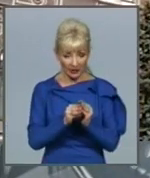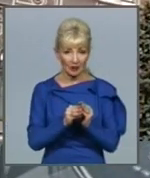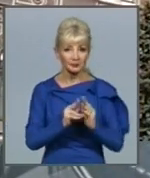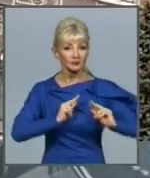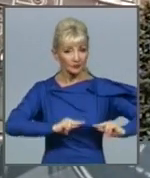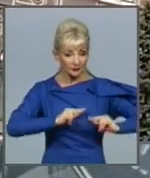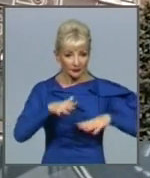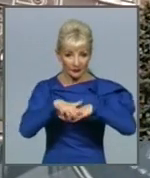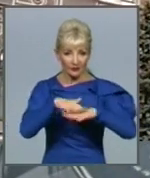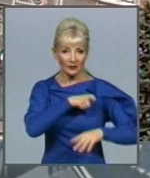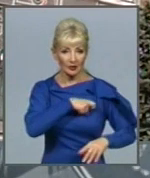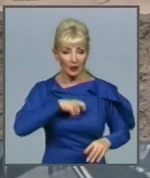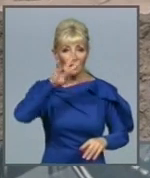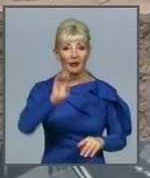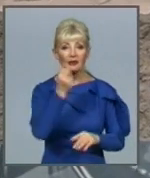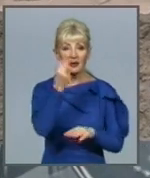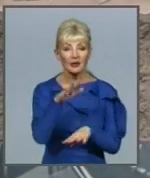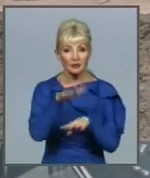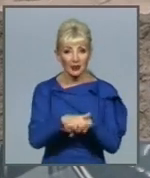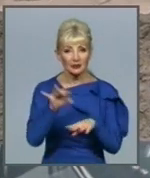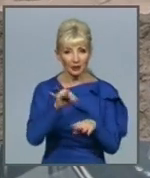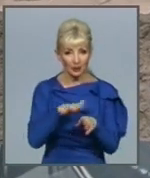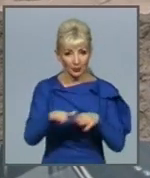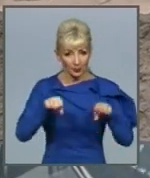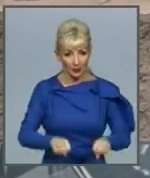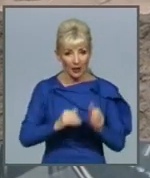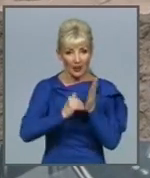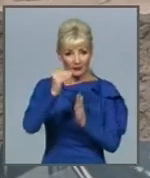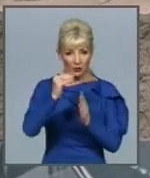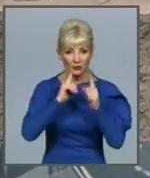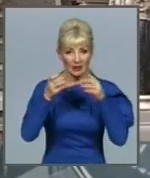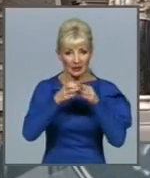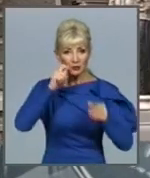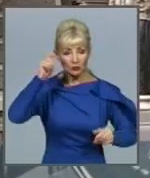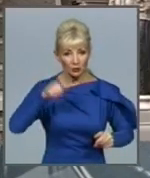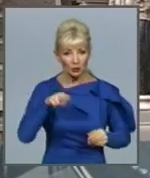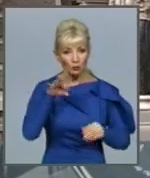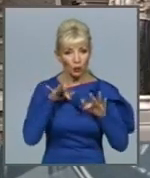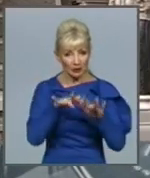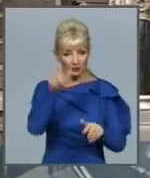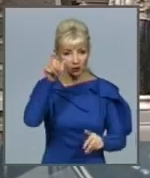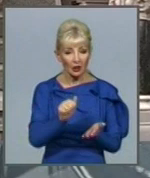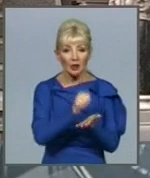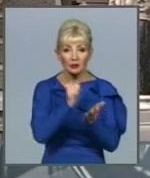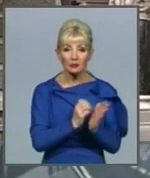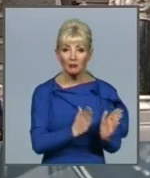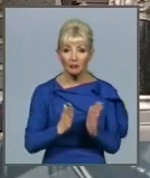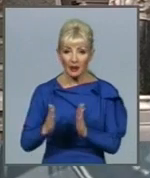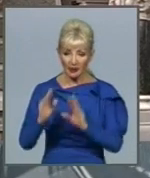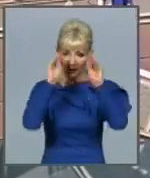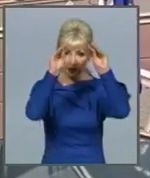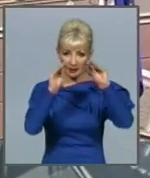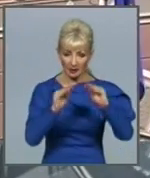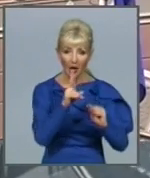Нацбанк та Уповноважений Верховної Ради України з прав людини. Документ встановлює порядок реєстрації колекторської компанії,